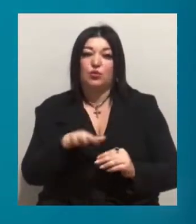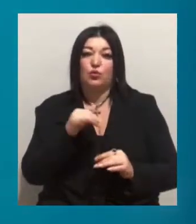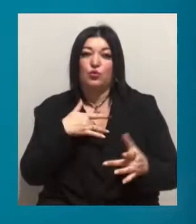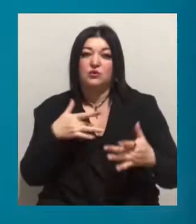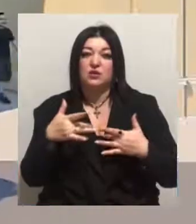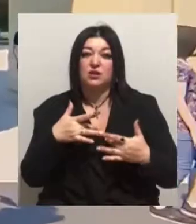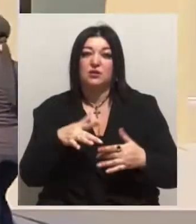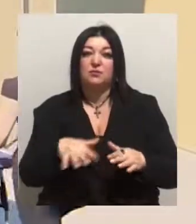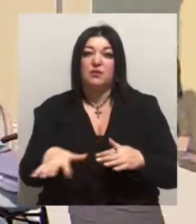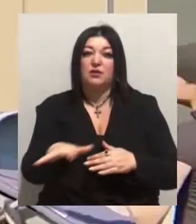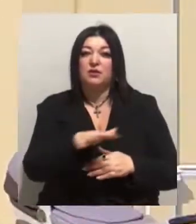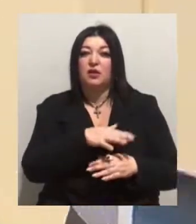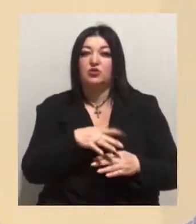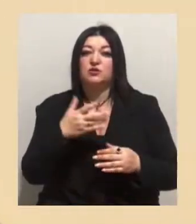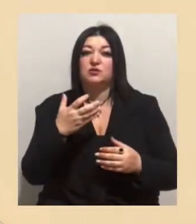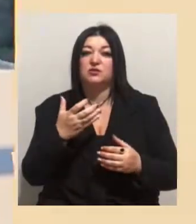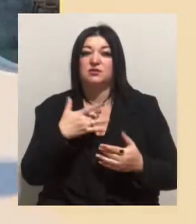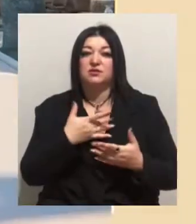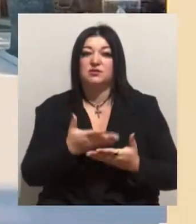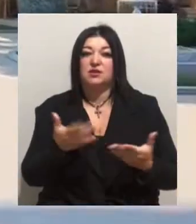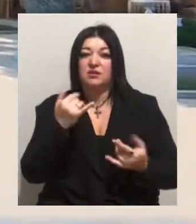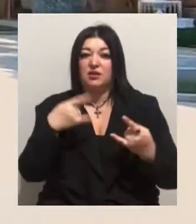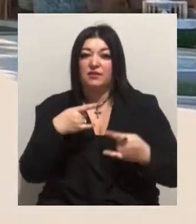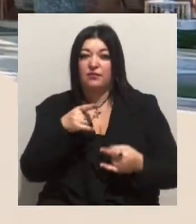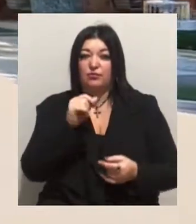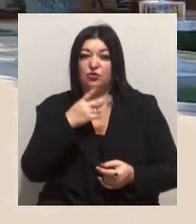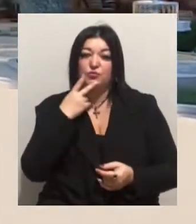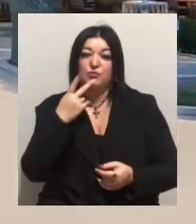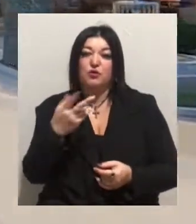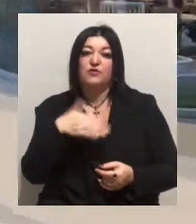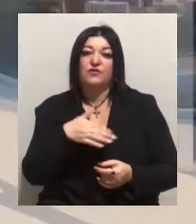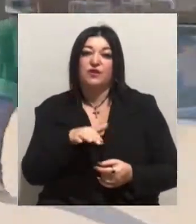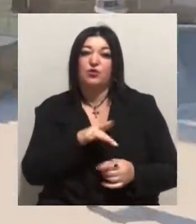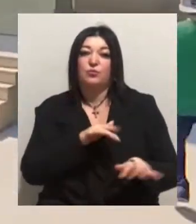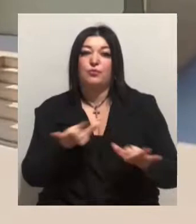футкортом і сценою. Зараз на екрані ви можете побачити відео проєкту.